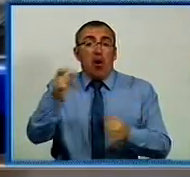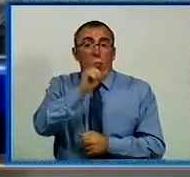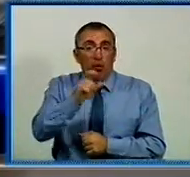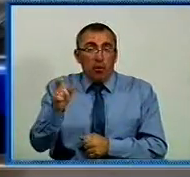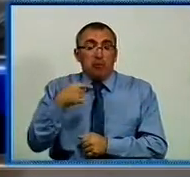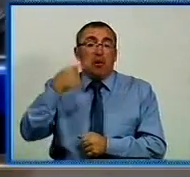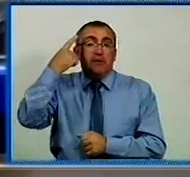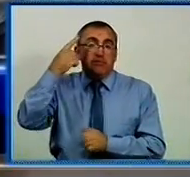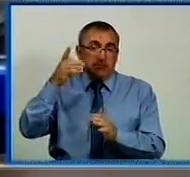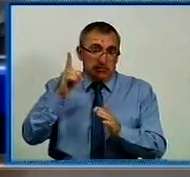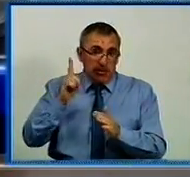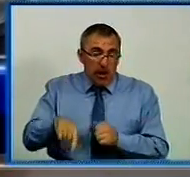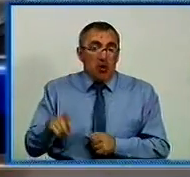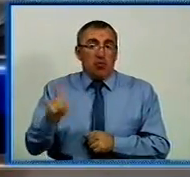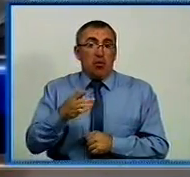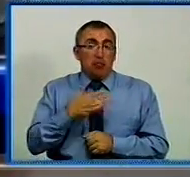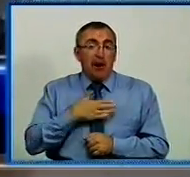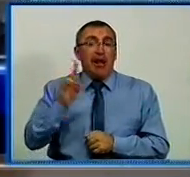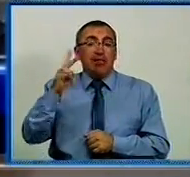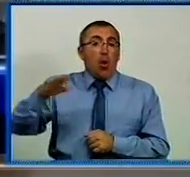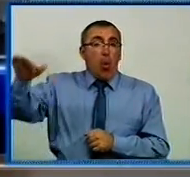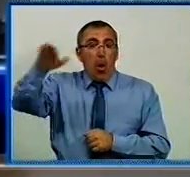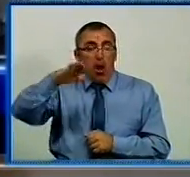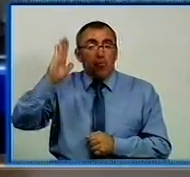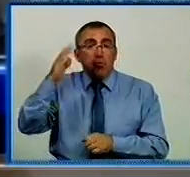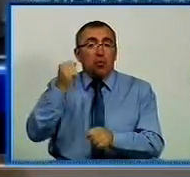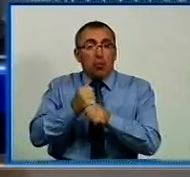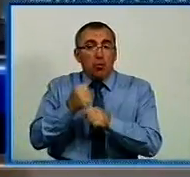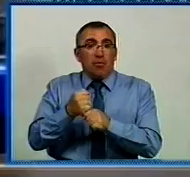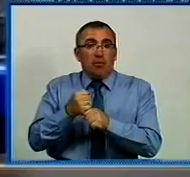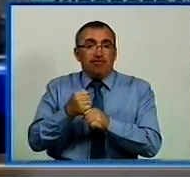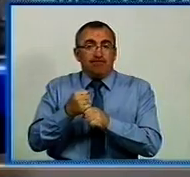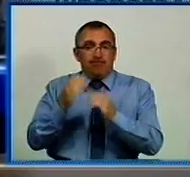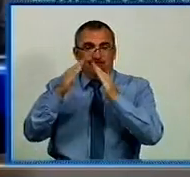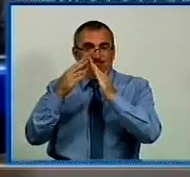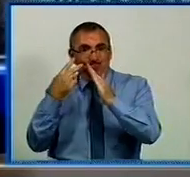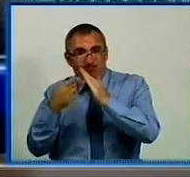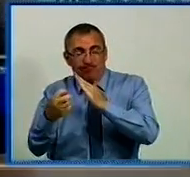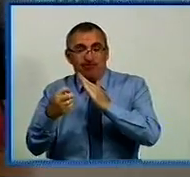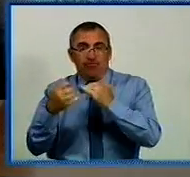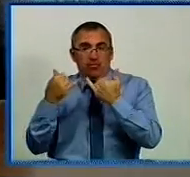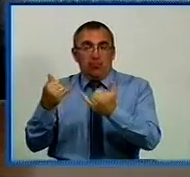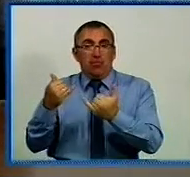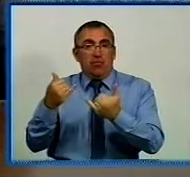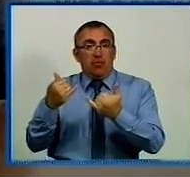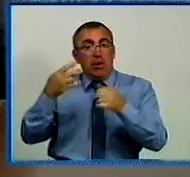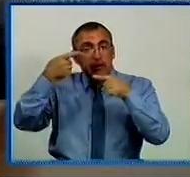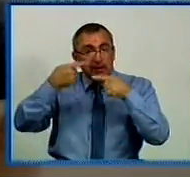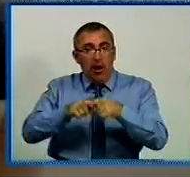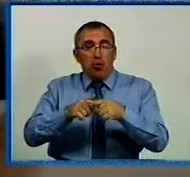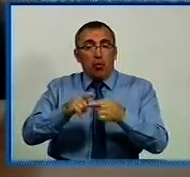знаєте, що ми на Ніколаєвки будемо робити такий притулок. Зараз ми робимо технічну